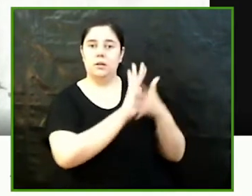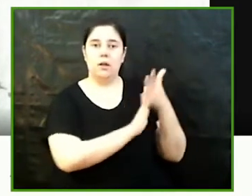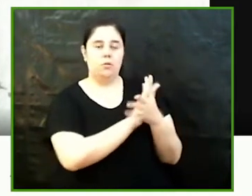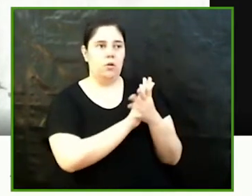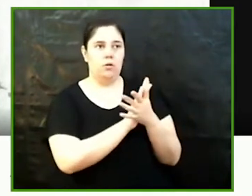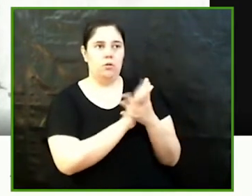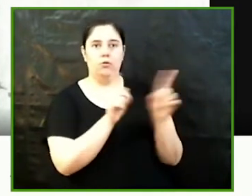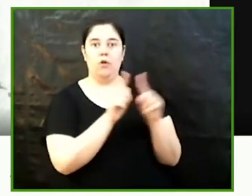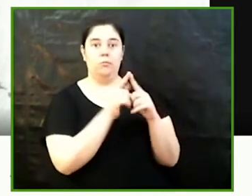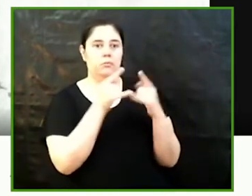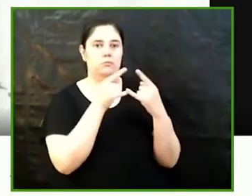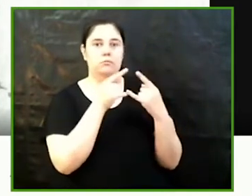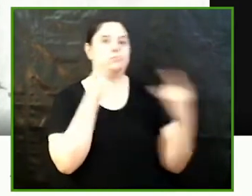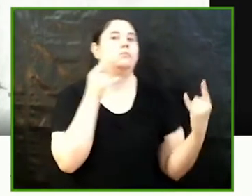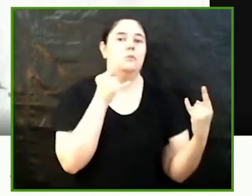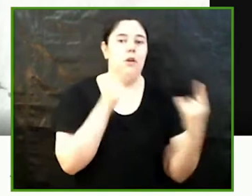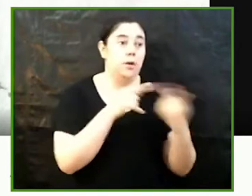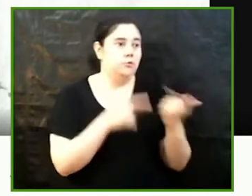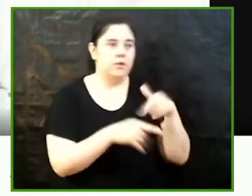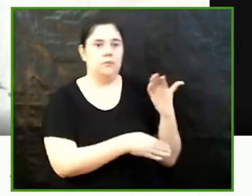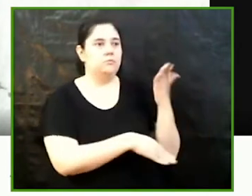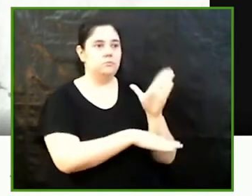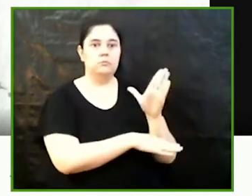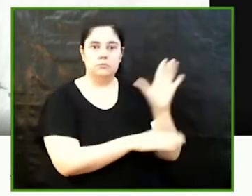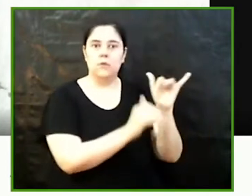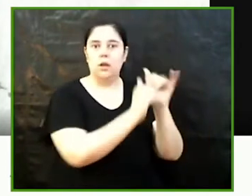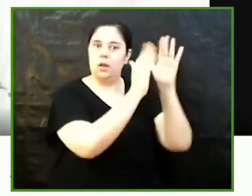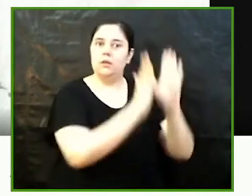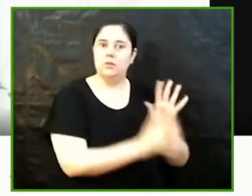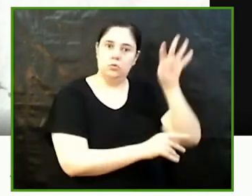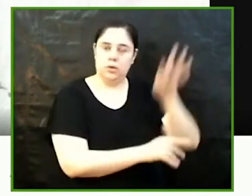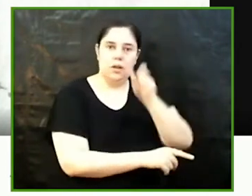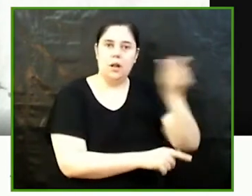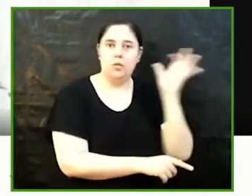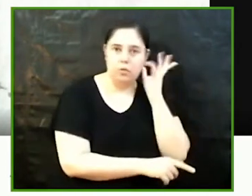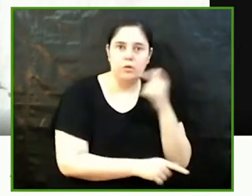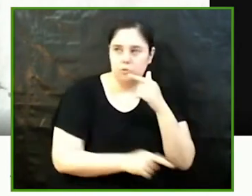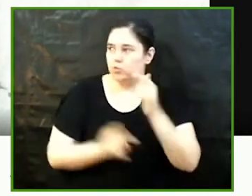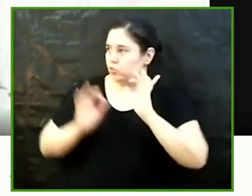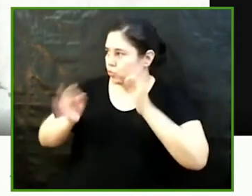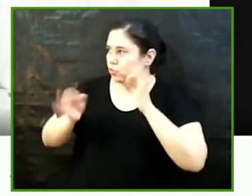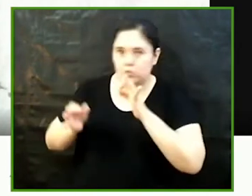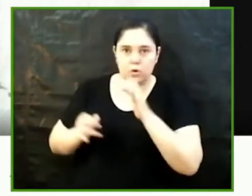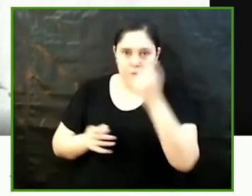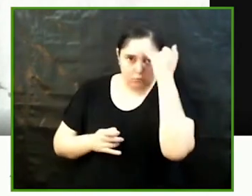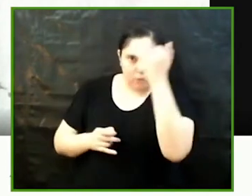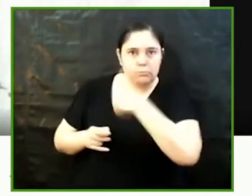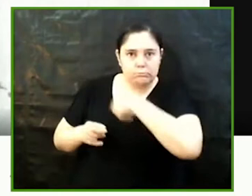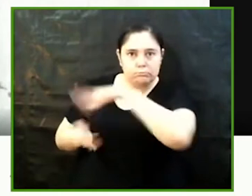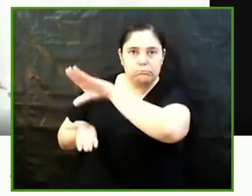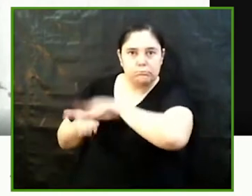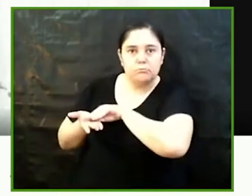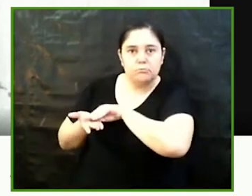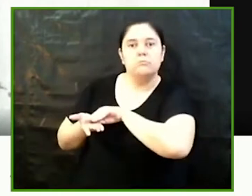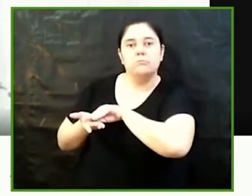perquè, des del moment en què es va plantejar, l'Institut Català de les Dones va acollir aquesta iniciativa i va